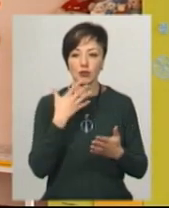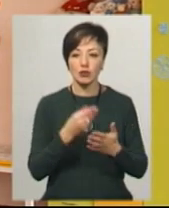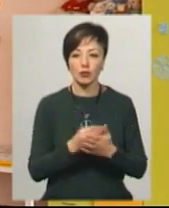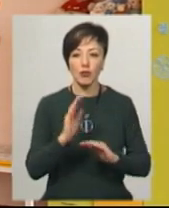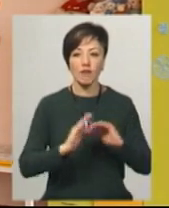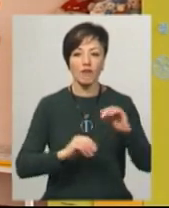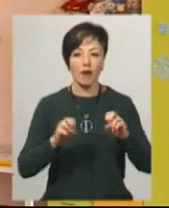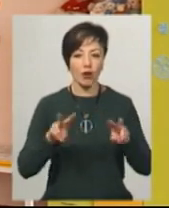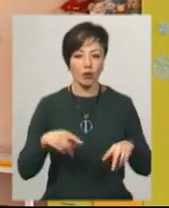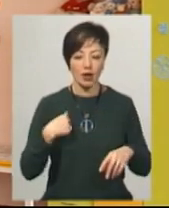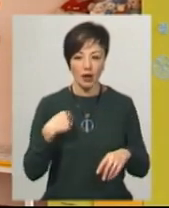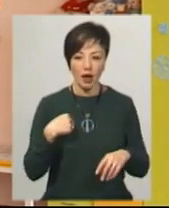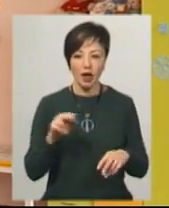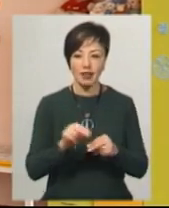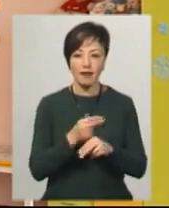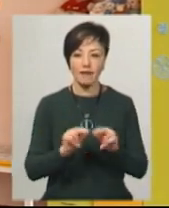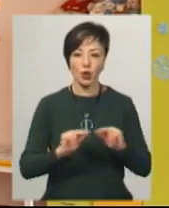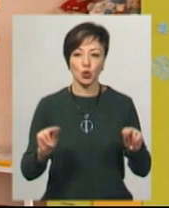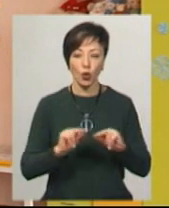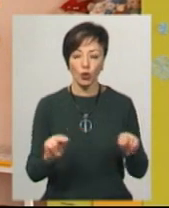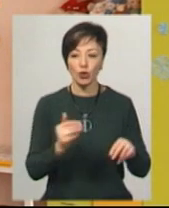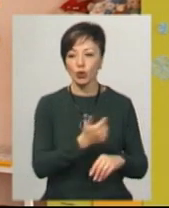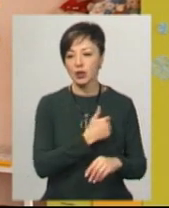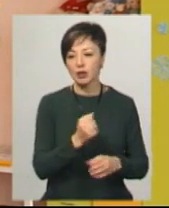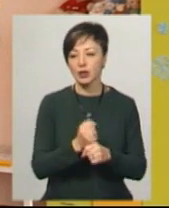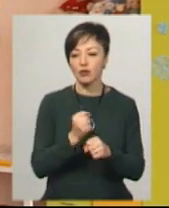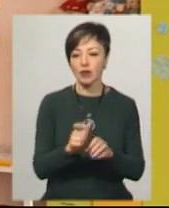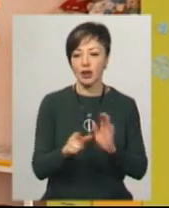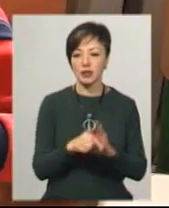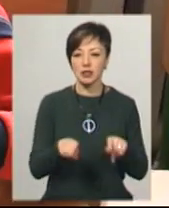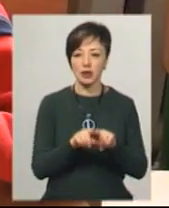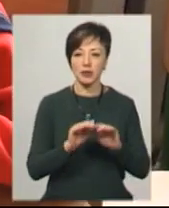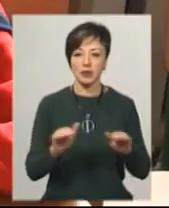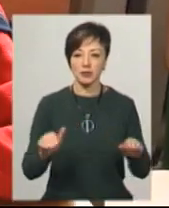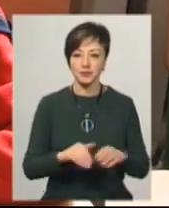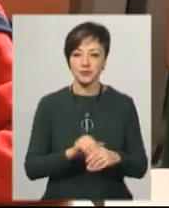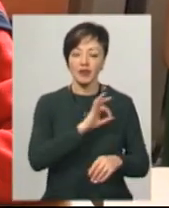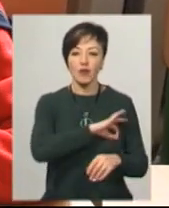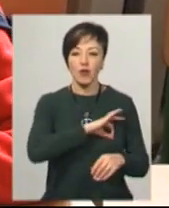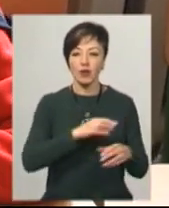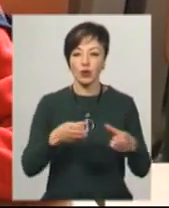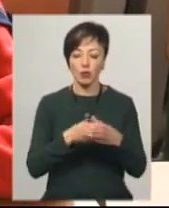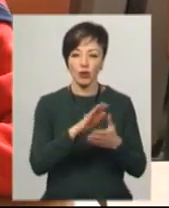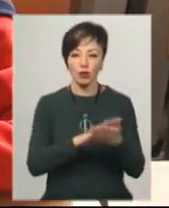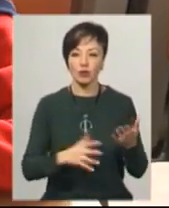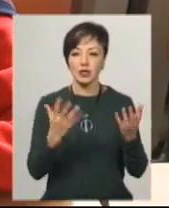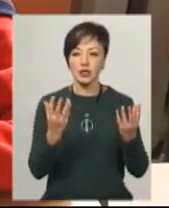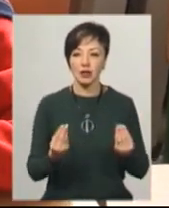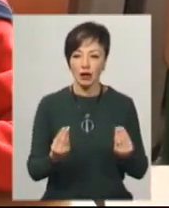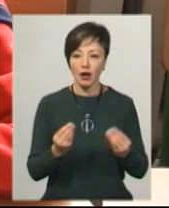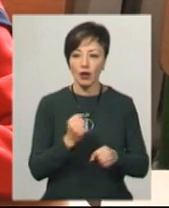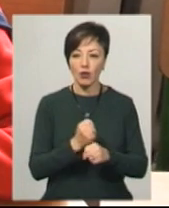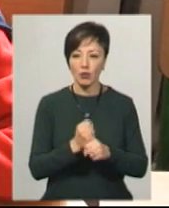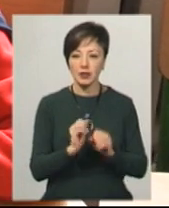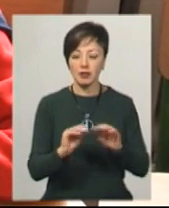фаху, я дефектолог, і я хотіла працювати з такими дітками». Вихователька групи продовженого дня Світлана Молодецька